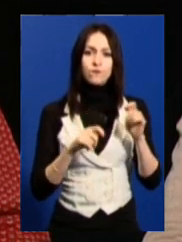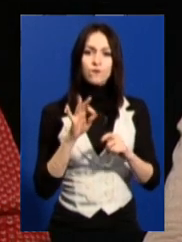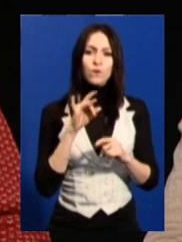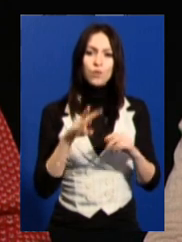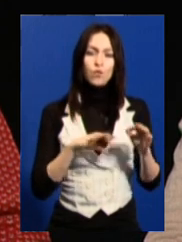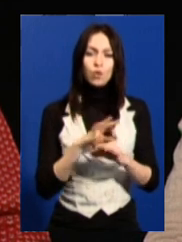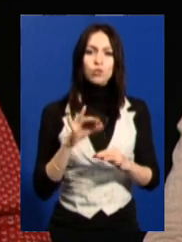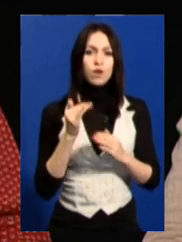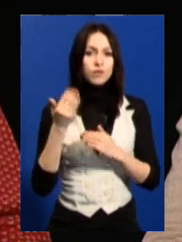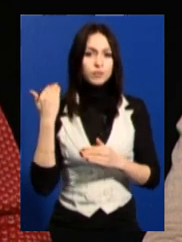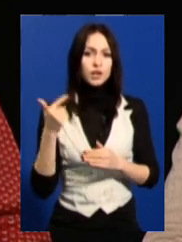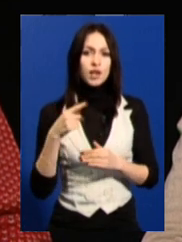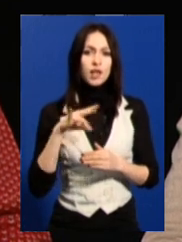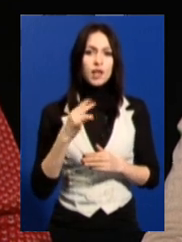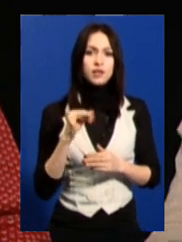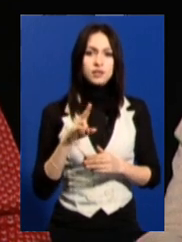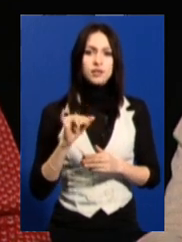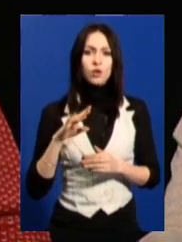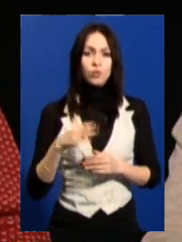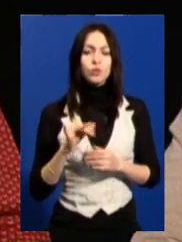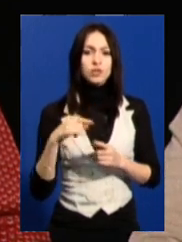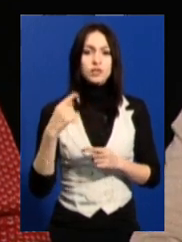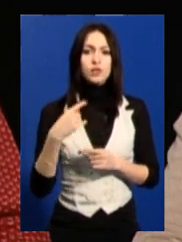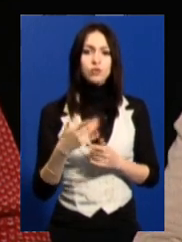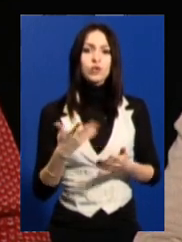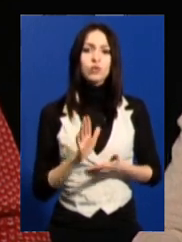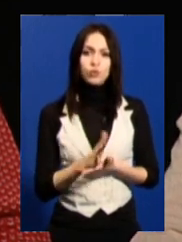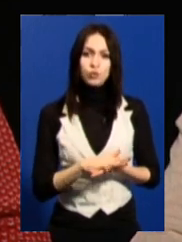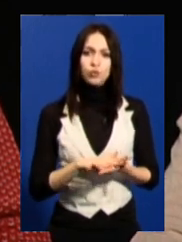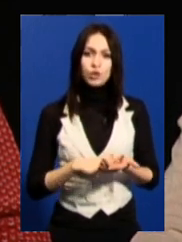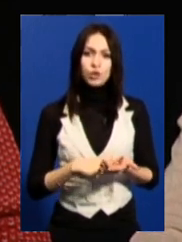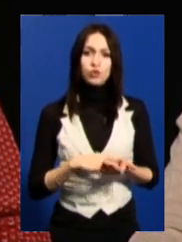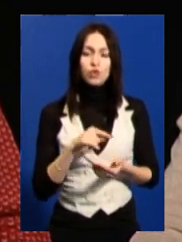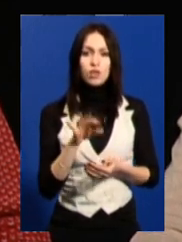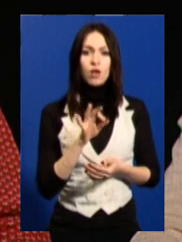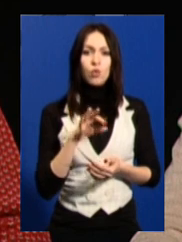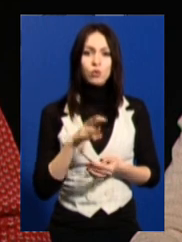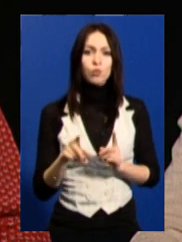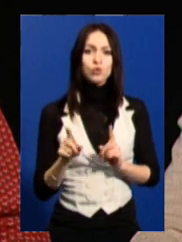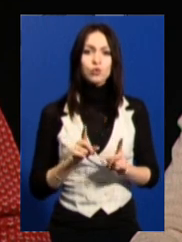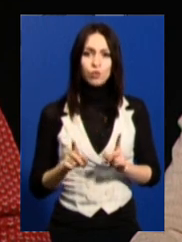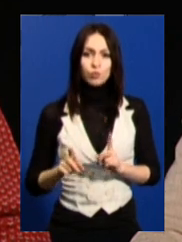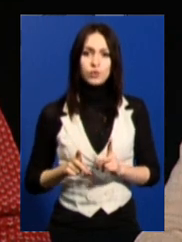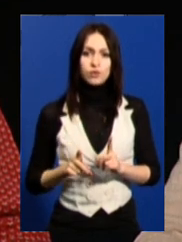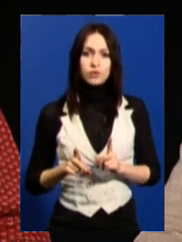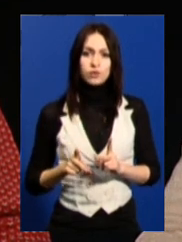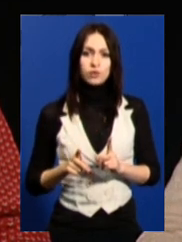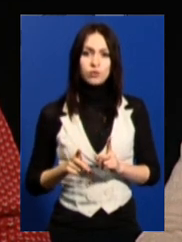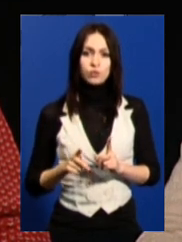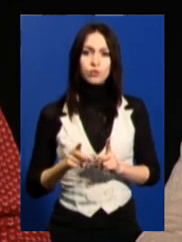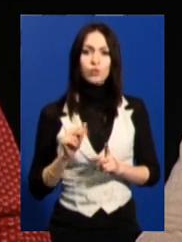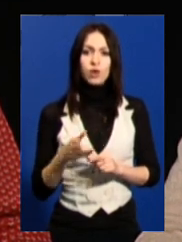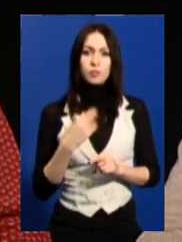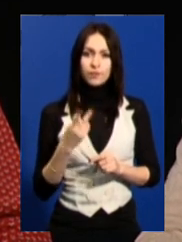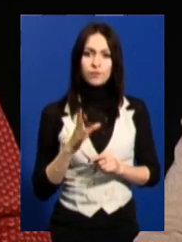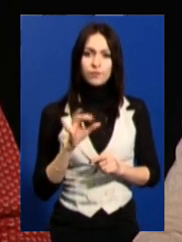до нього «Гліція. Культ», «Дон. Культ» і наступних, які далі будуть, вона про те, щоб… Оля Сагайдак, як ми бачили в